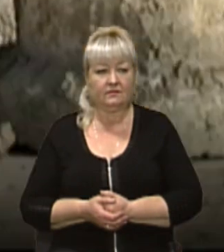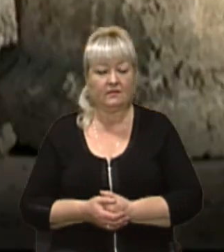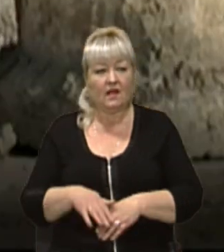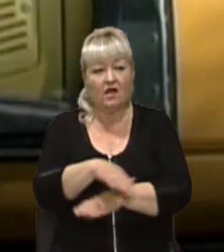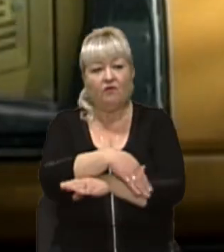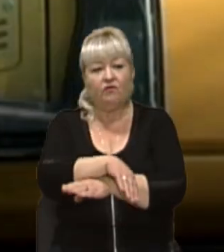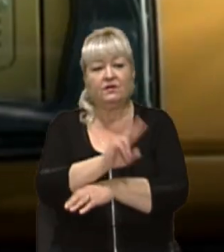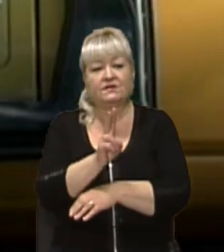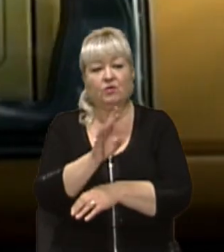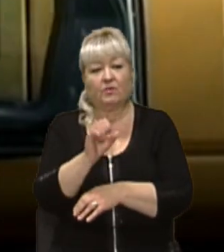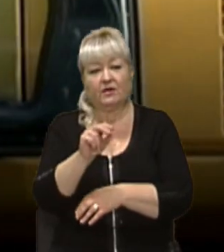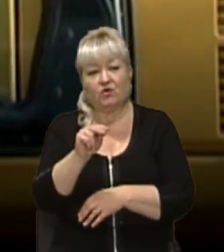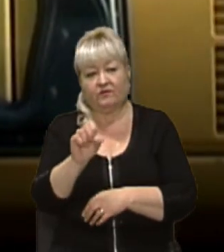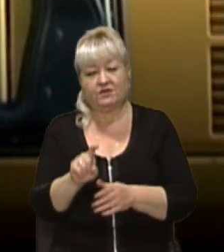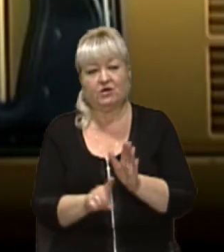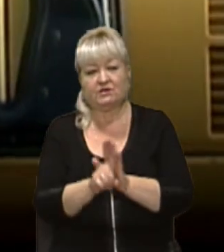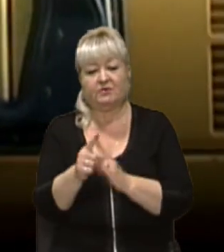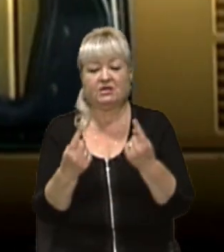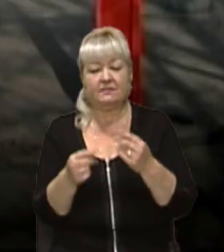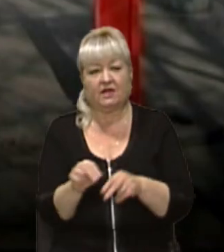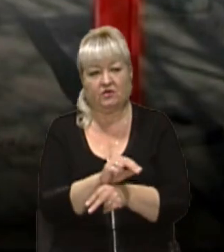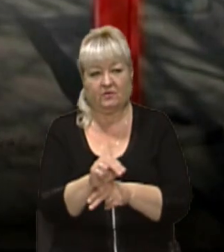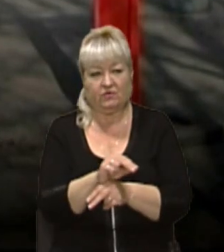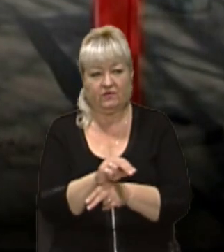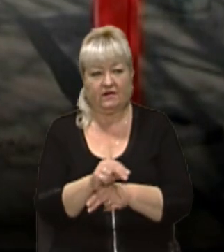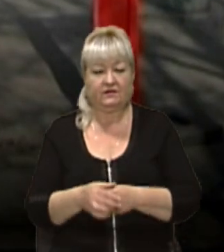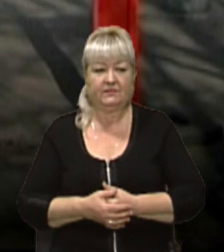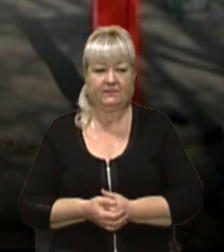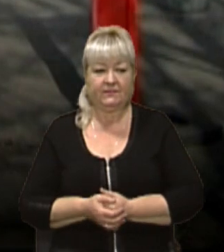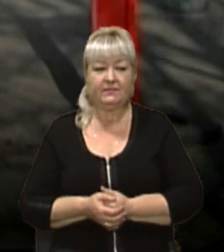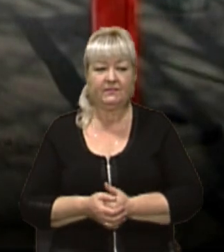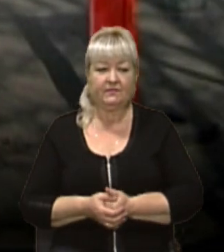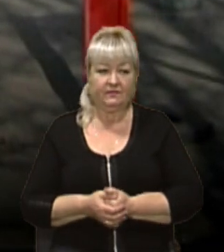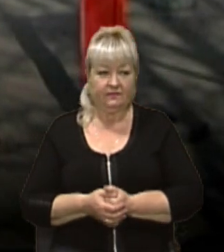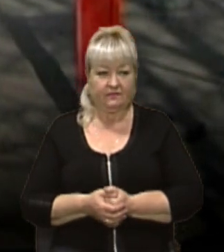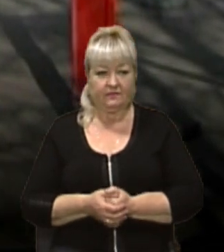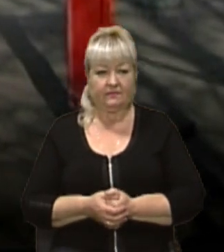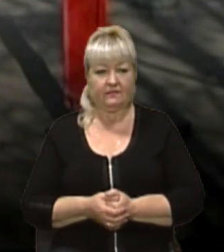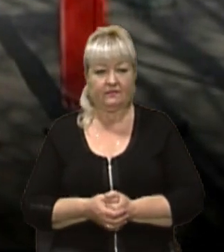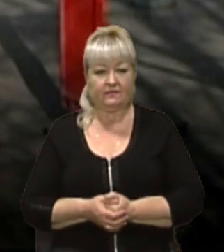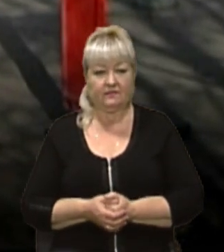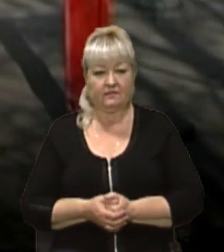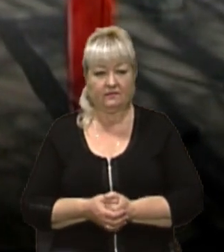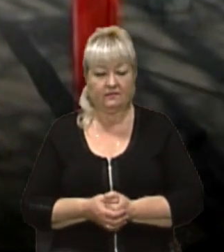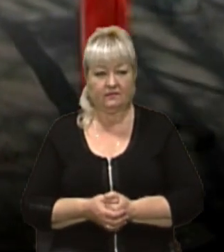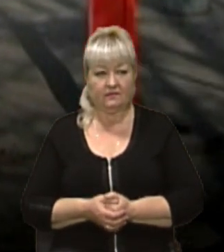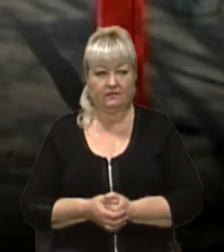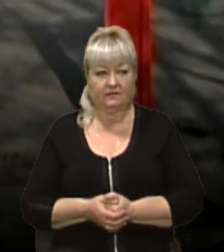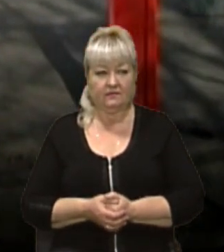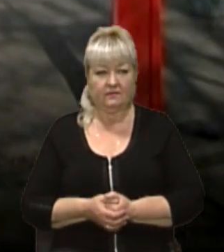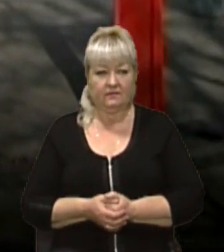Вулицю Курмановича розпочали капітально ремонтувати. Ремонт вулиці передбачає повністю заміну діючих інженерних мереж. Це